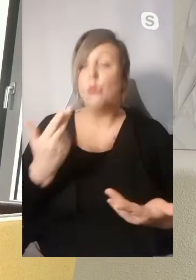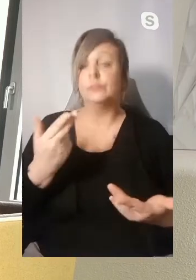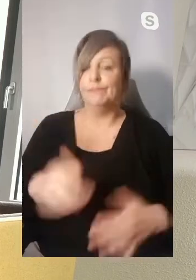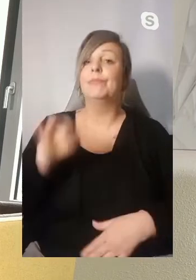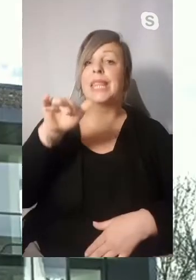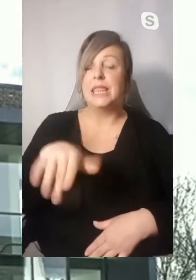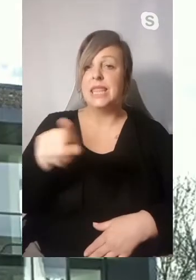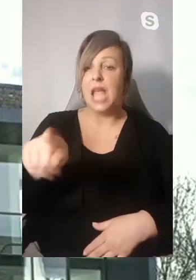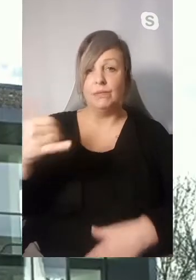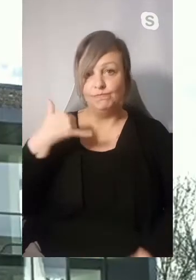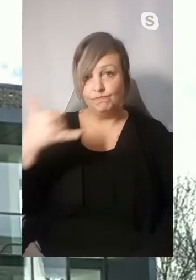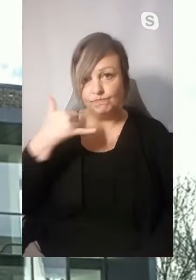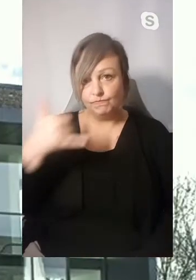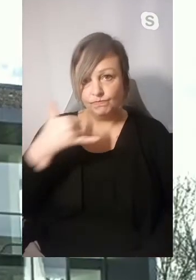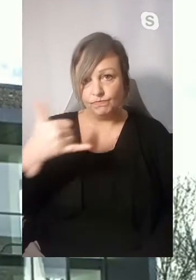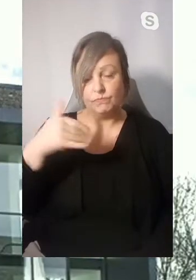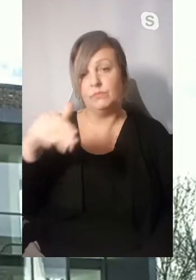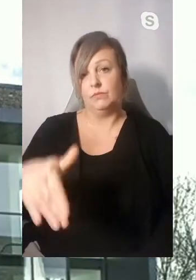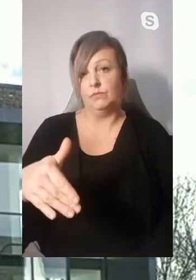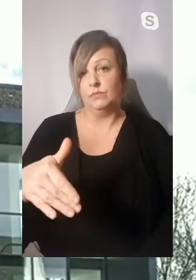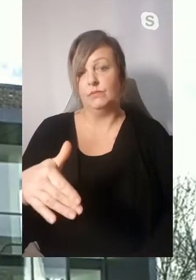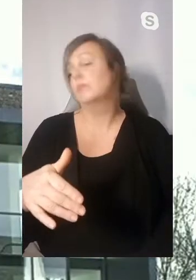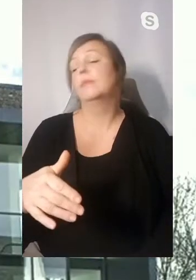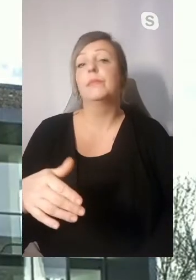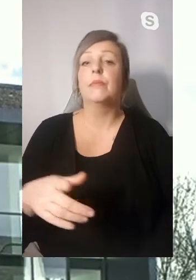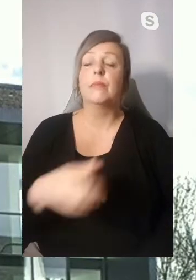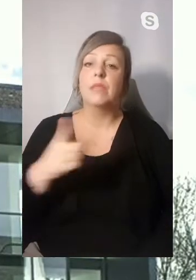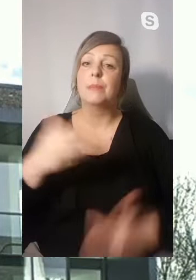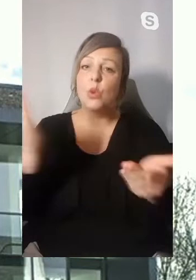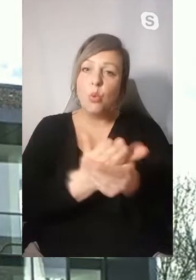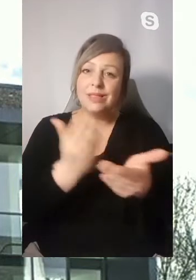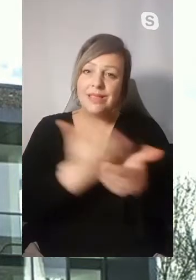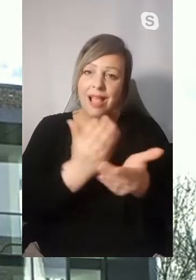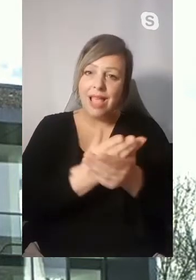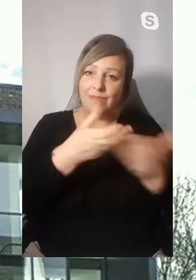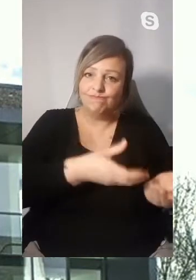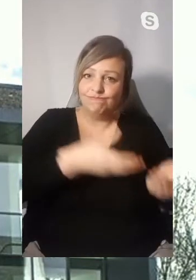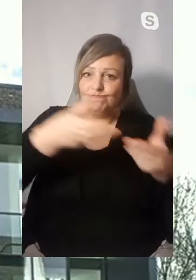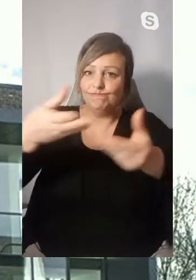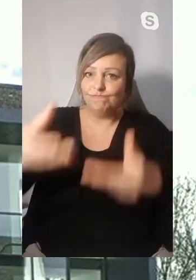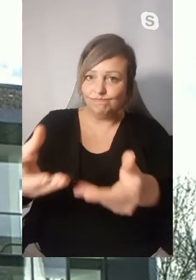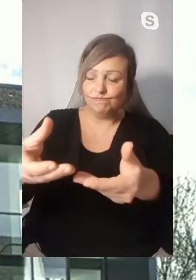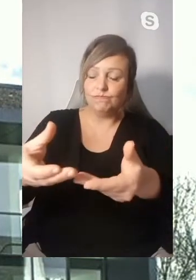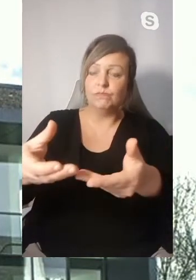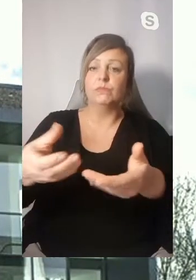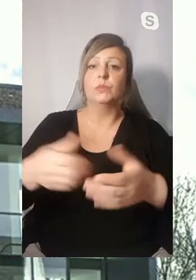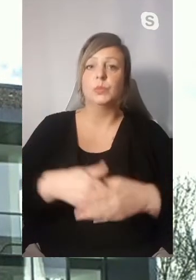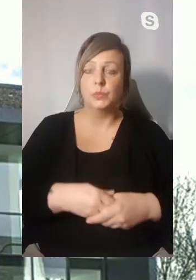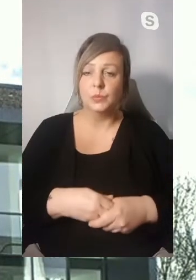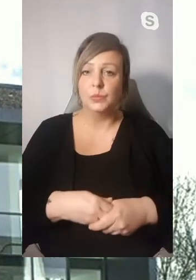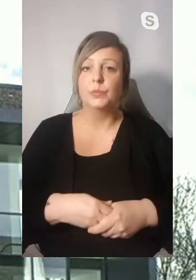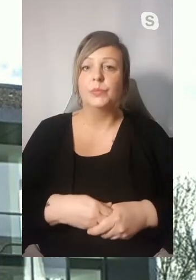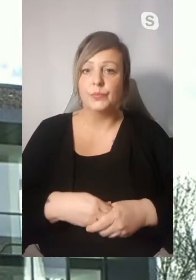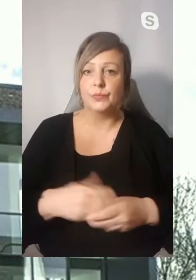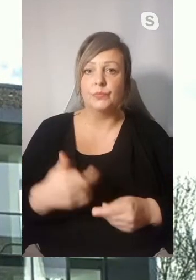es so, dass auch dort eine entsprechende Hotline geschaltet ist. Die Unterlagen, die eingereicht werden können,